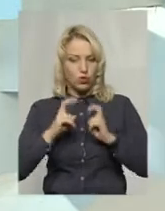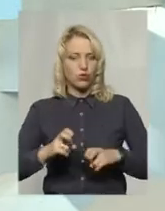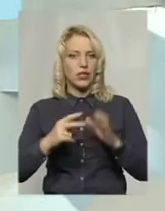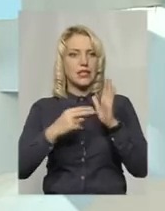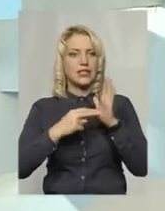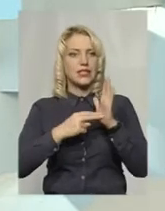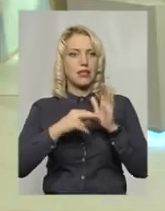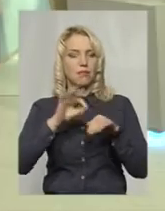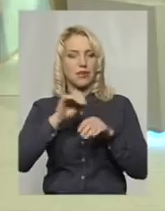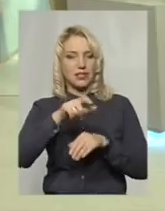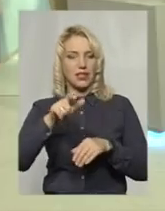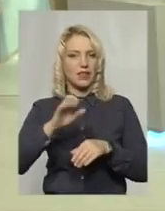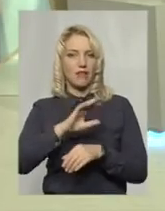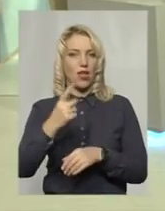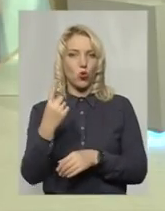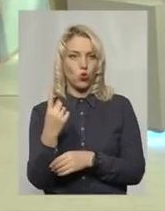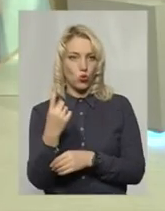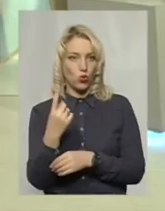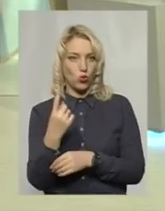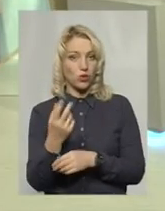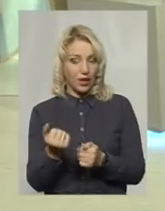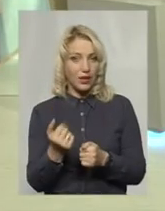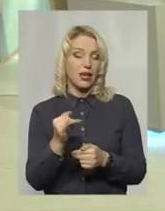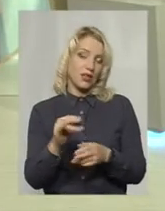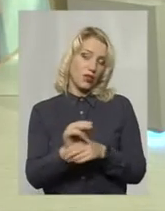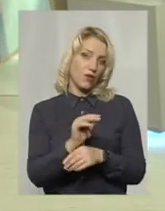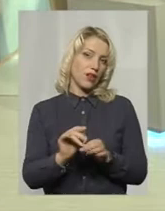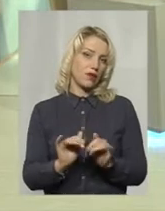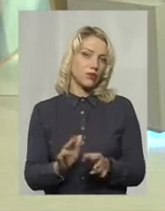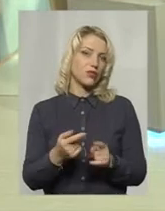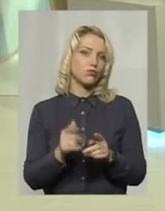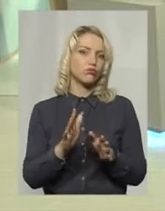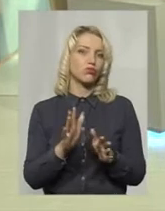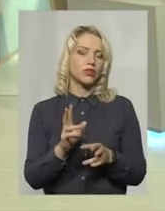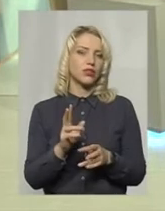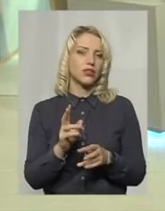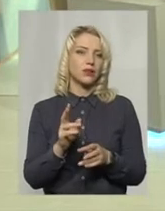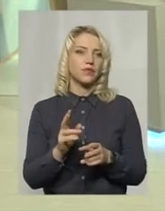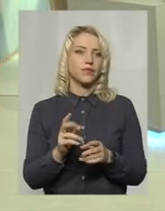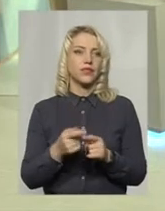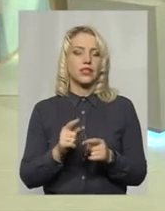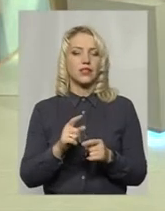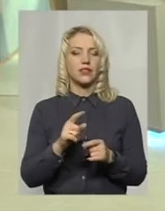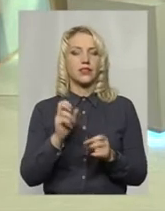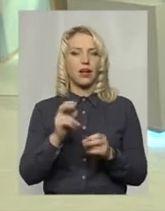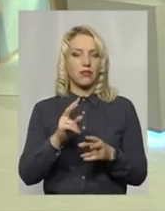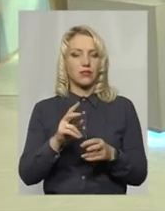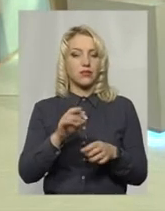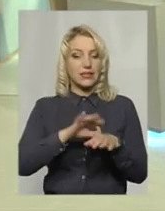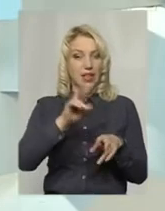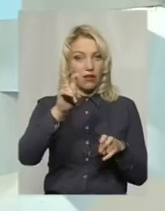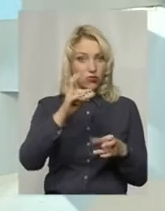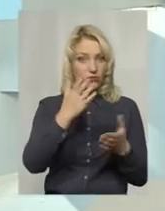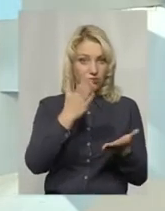пацієнтів, а не одного. А лікувальний процес, він вже буде випливати із встановленого діагнозу. Встановлений діагноз,